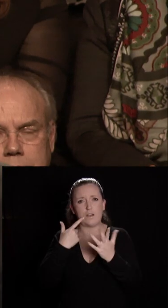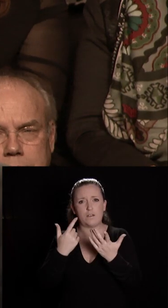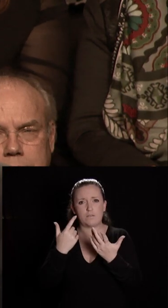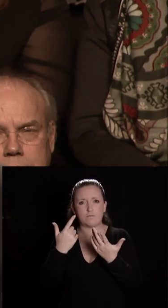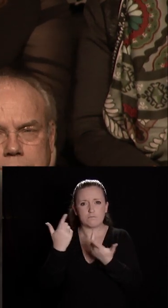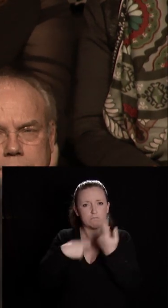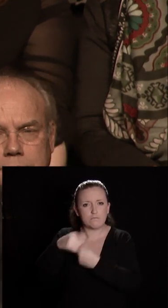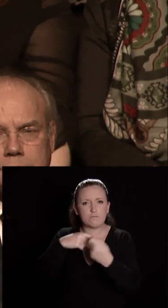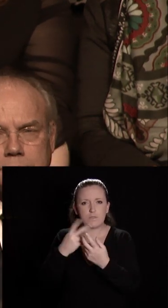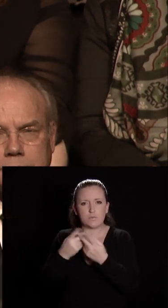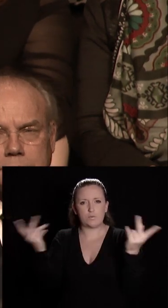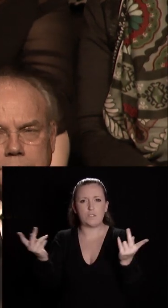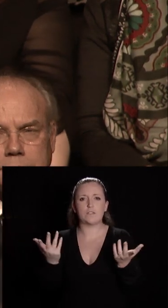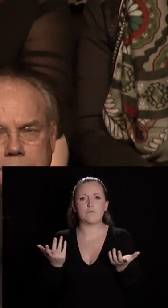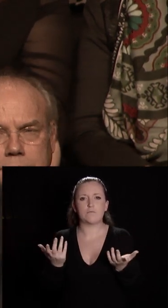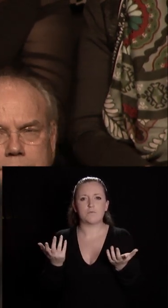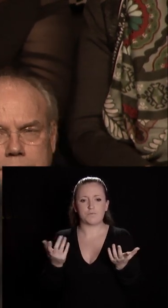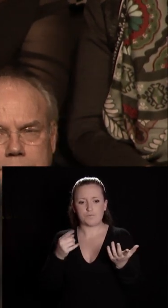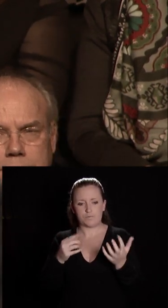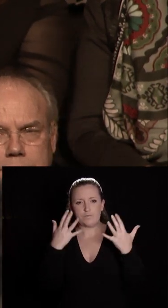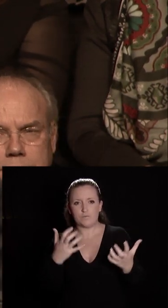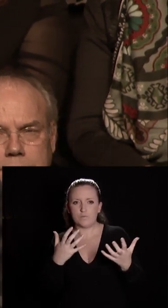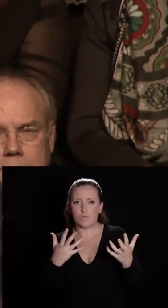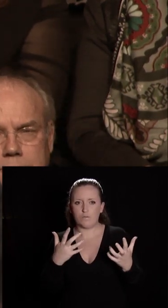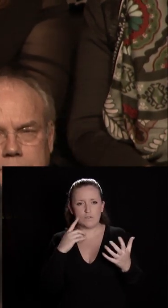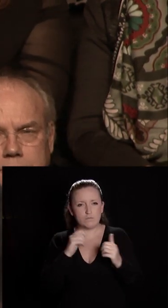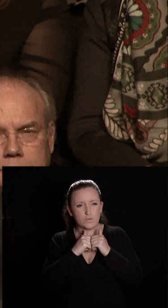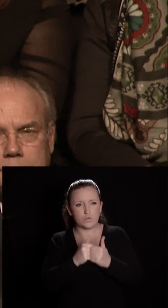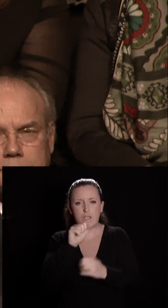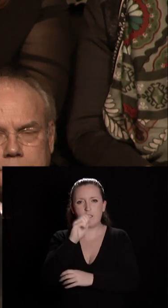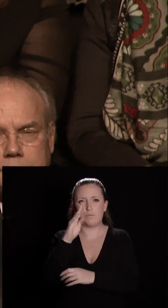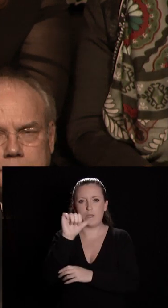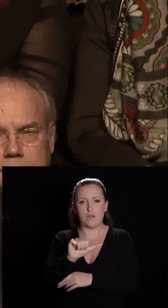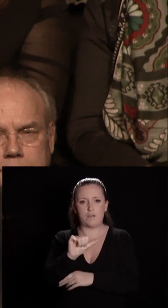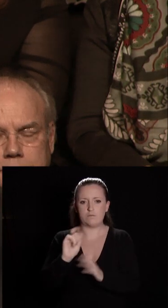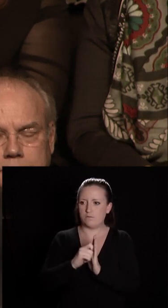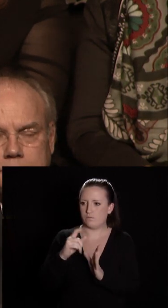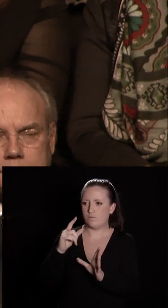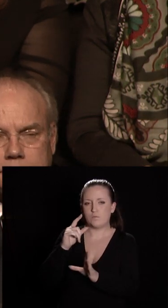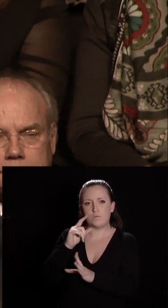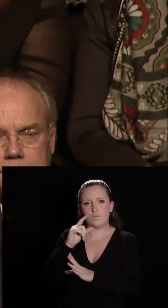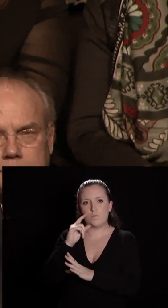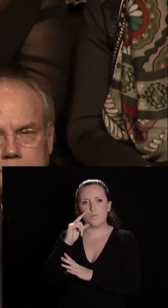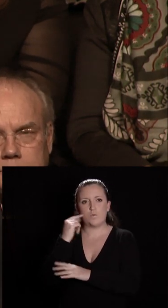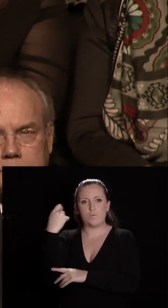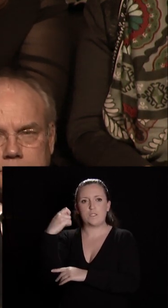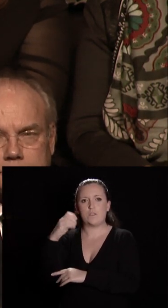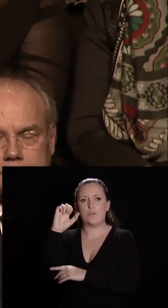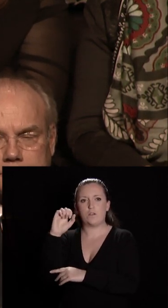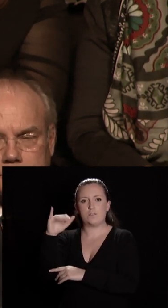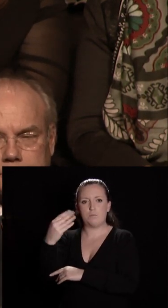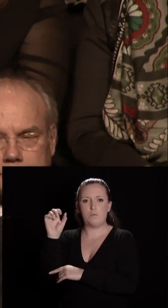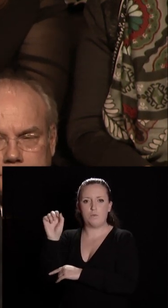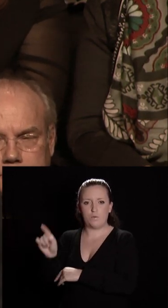attachés à ce qu'on appelle le SBA, qu'a rappelé l'autre jour, lors de ses voeux, le président de la CPME, Small Business